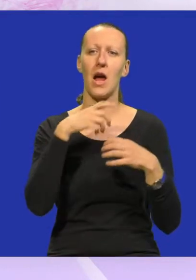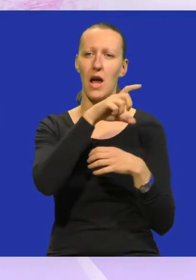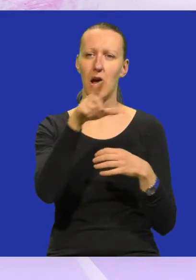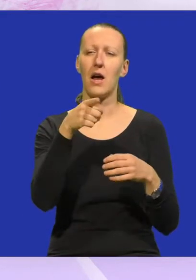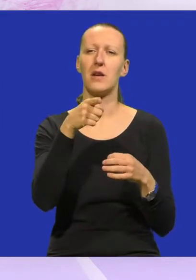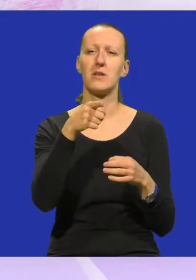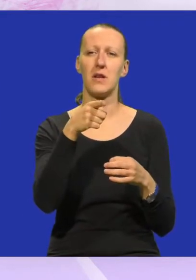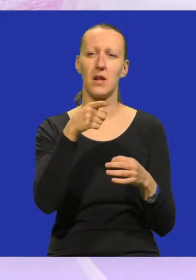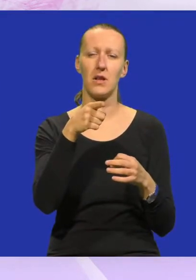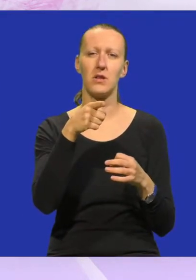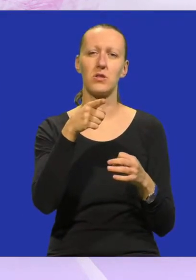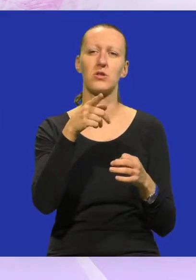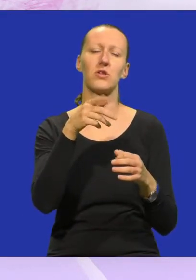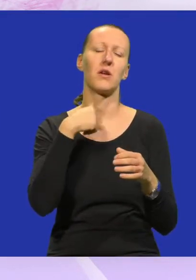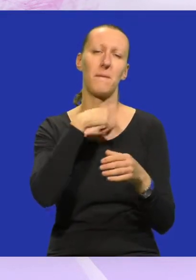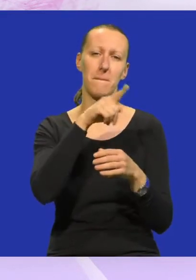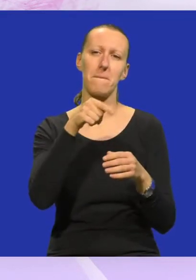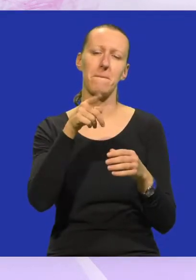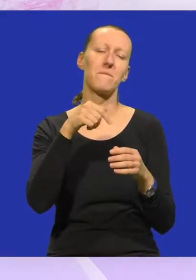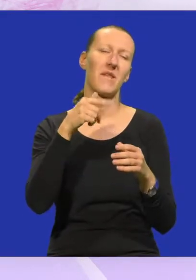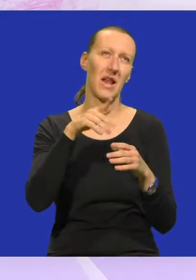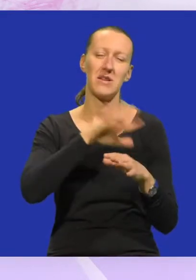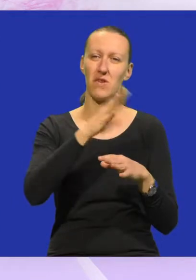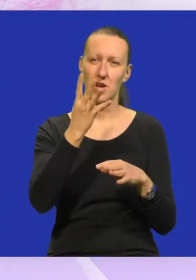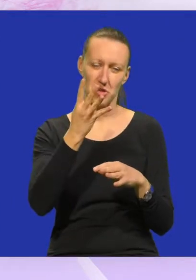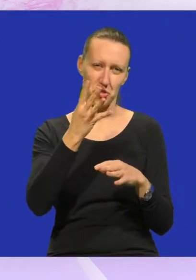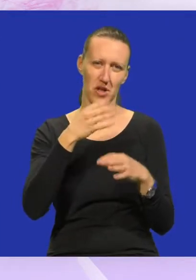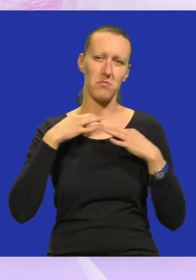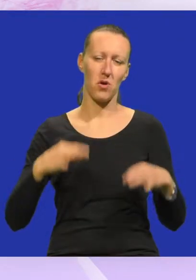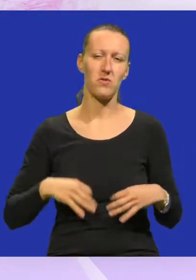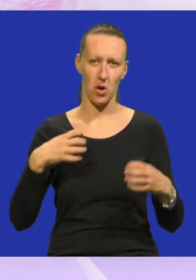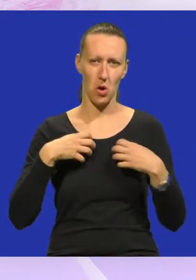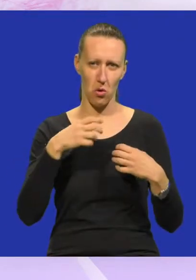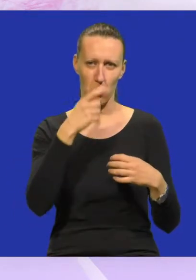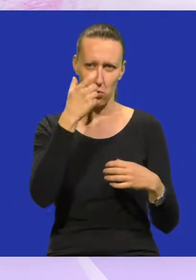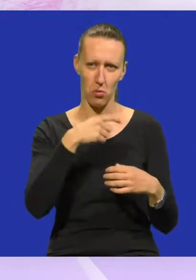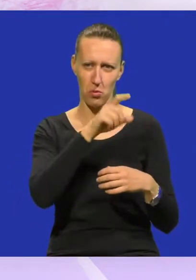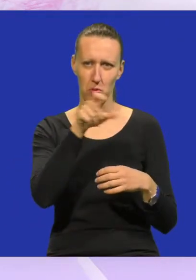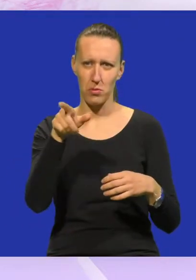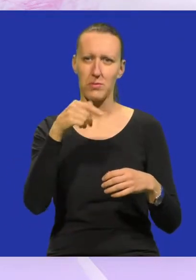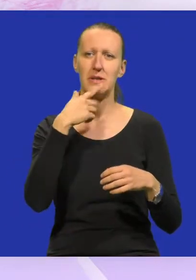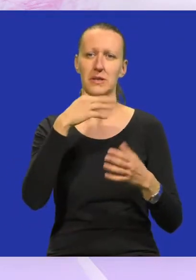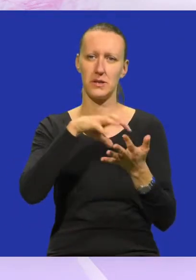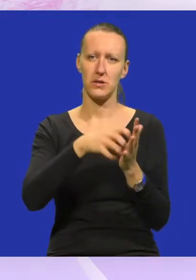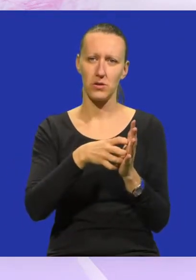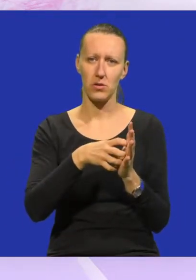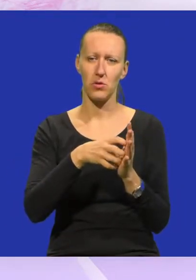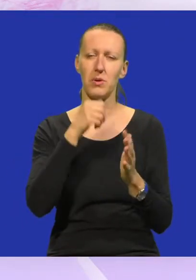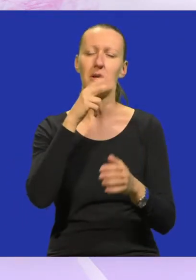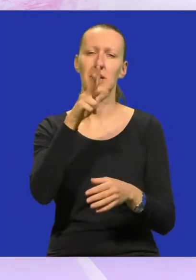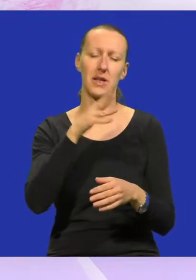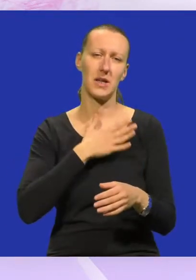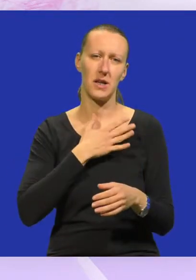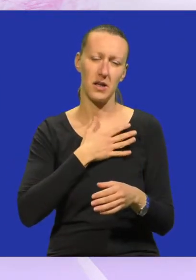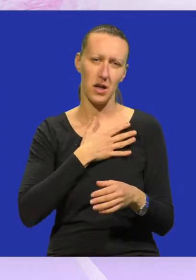sudjelujemo svoje četivero profesionalnih glumaca naših iz ansambla i tri